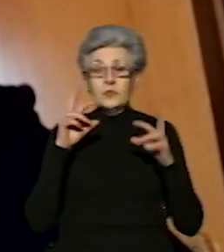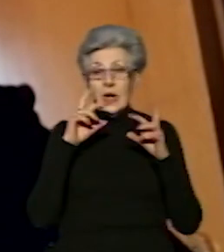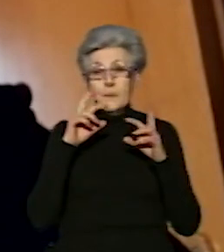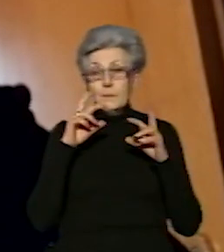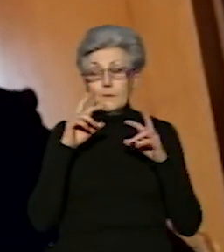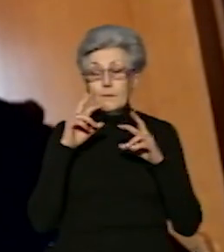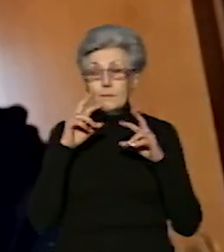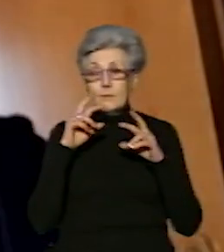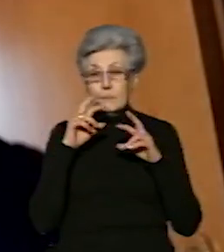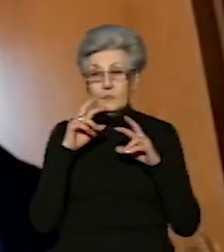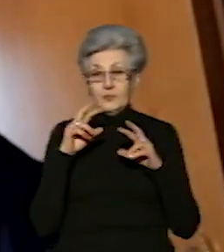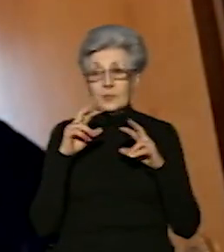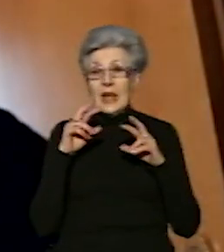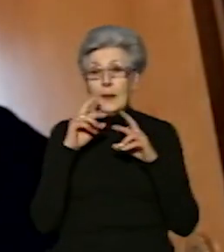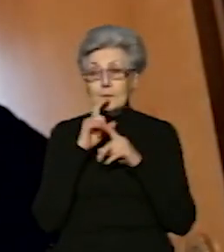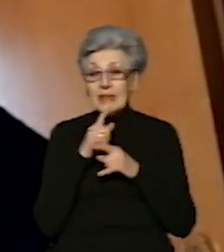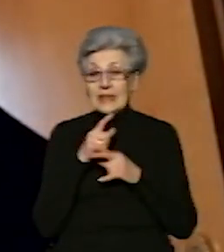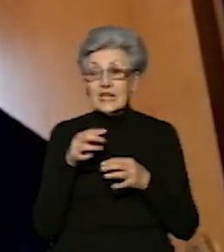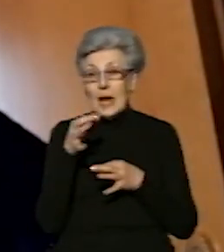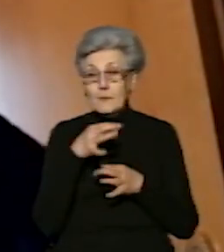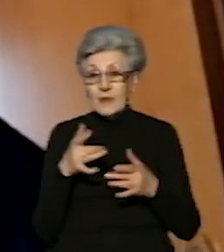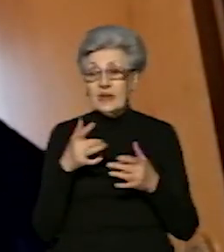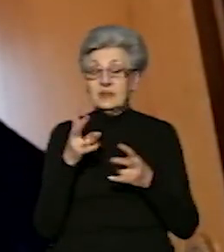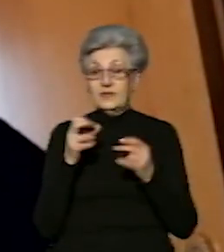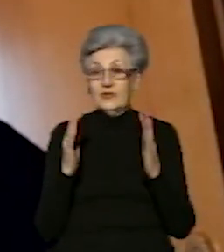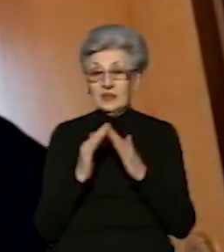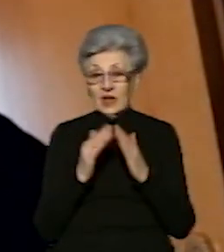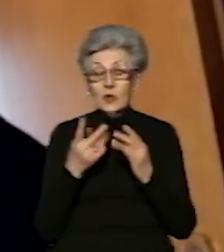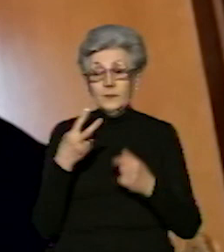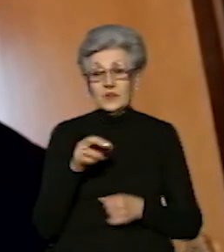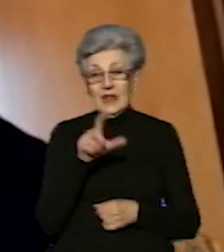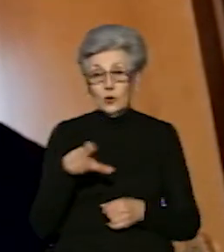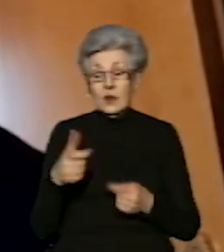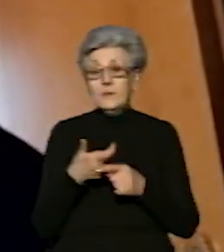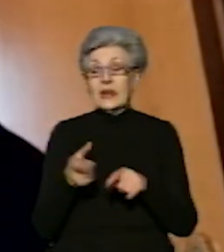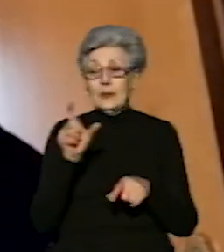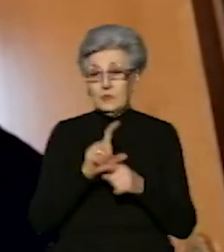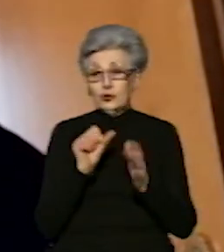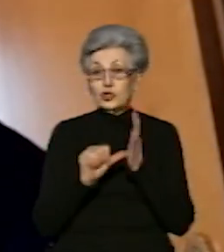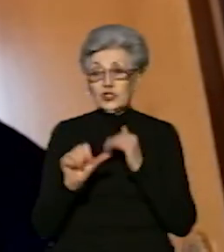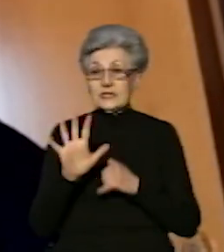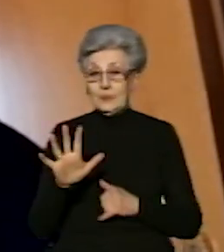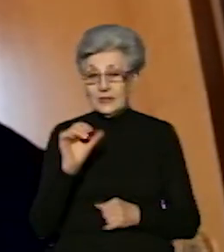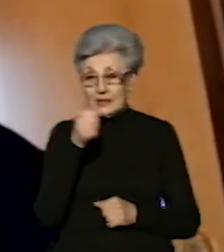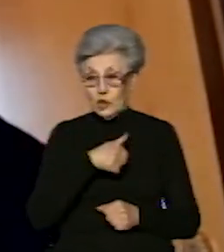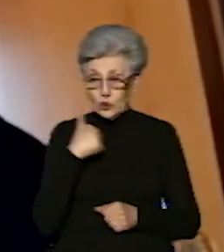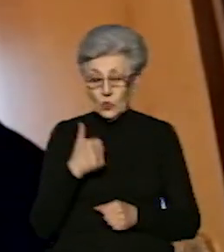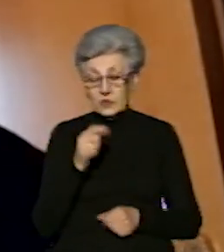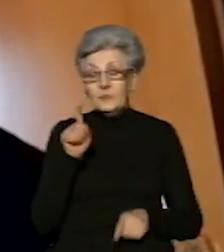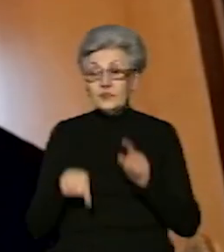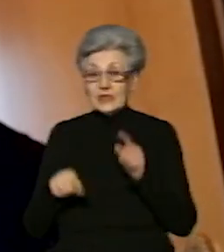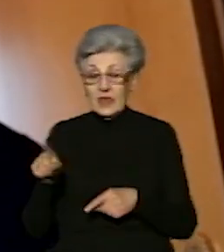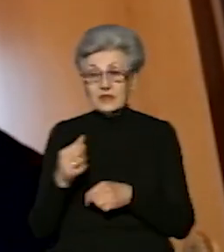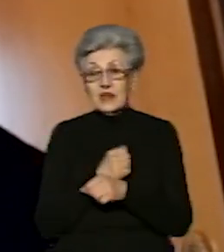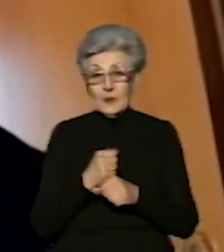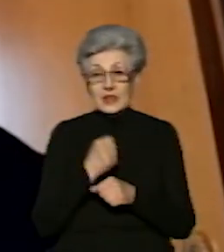дом для людей, яким більше 65 років. І деякі аптеки